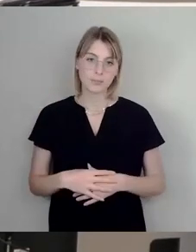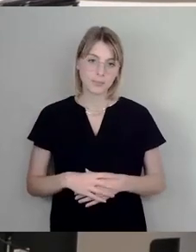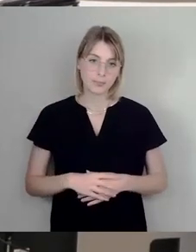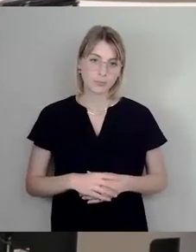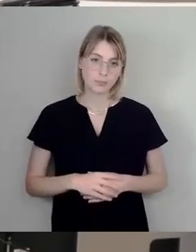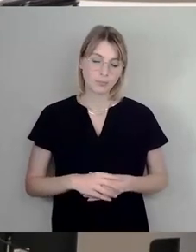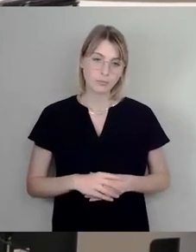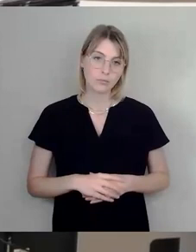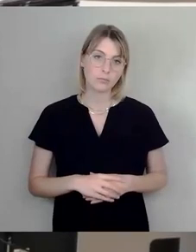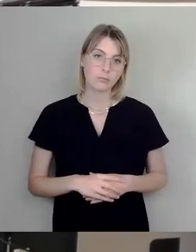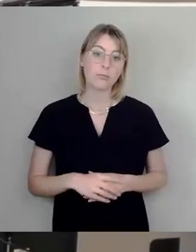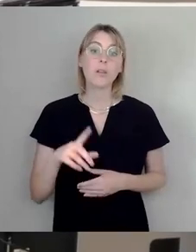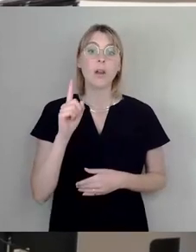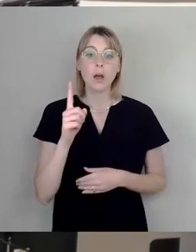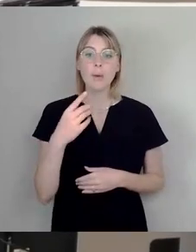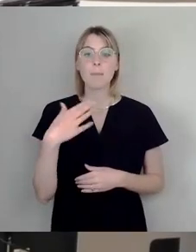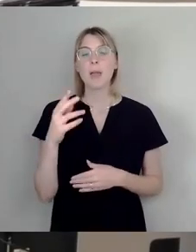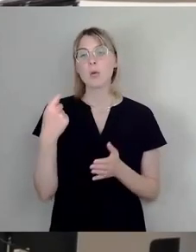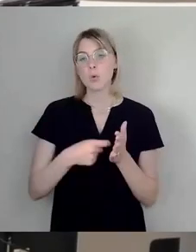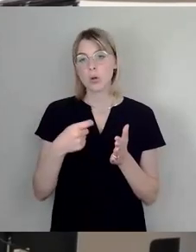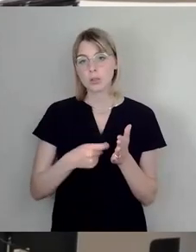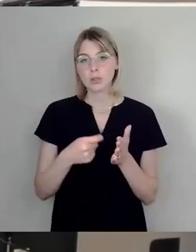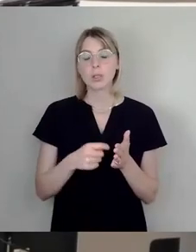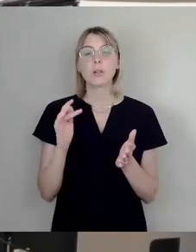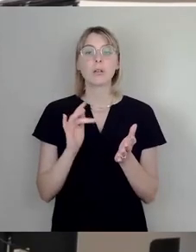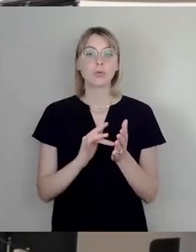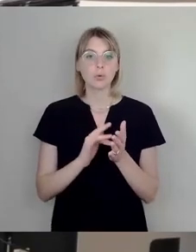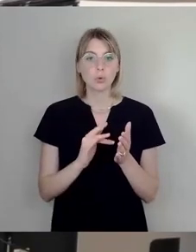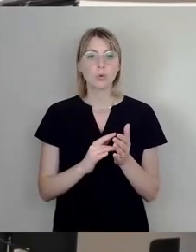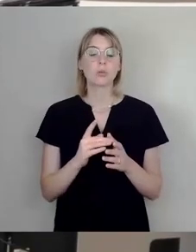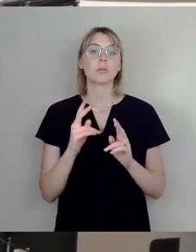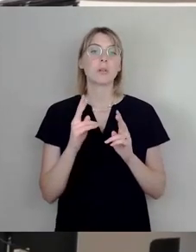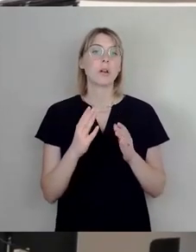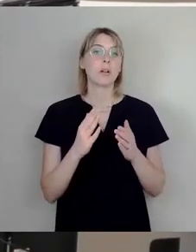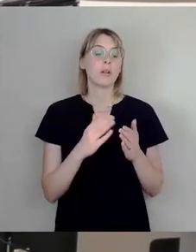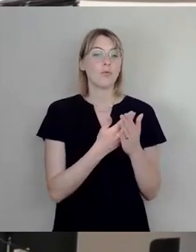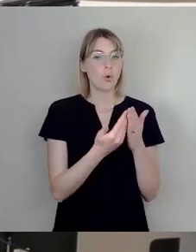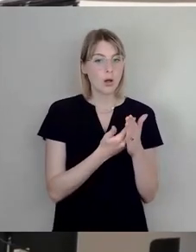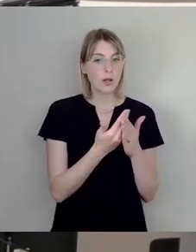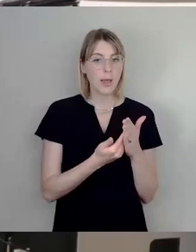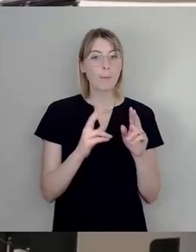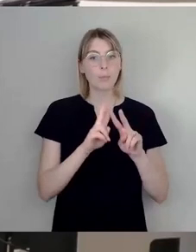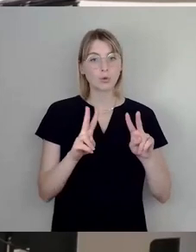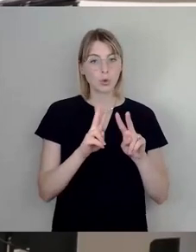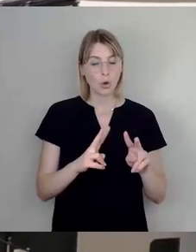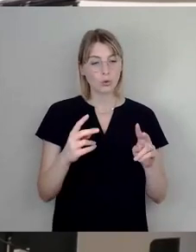natürlich Mehrkosten zum Tragen, weil wir ja eigentlich einen vorgegebenen Betreuungsschlüssel seitens des Landes haben.